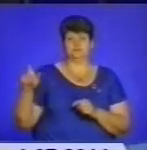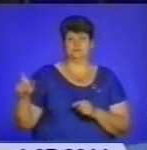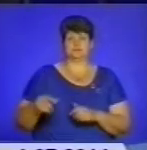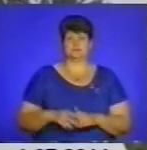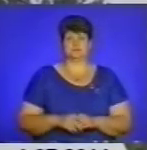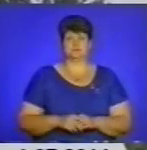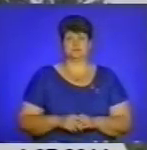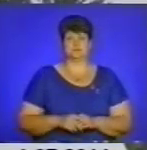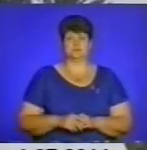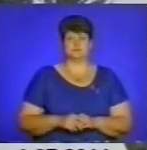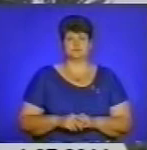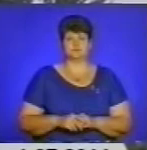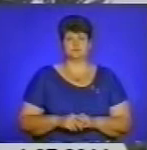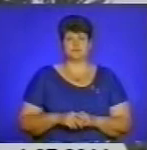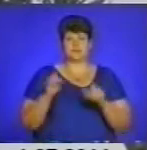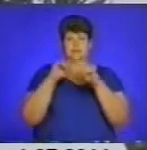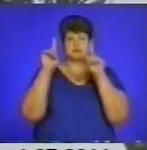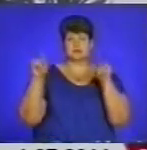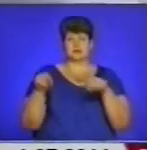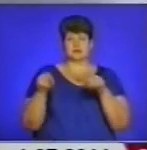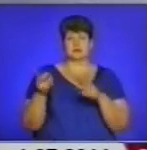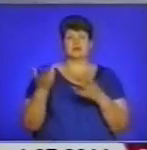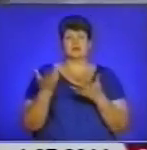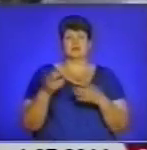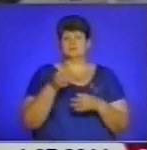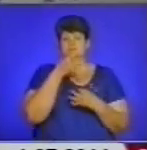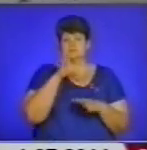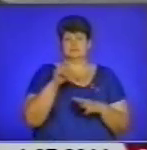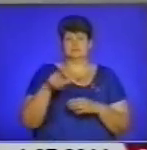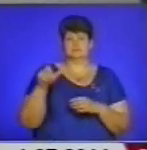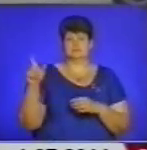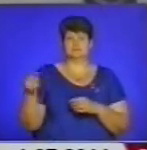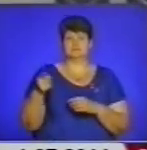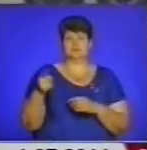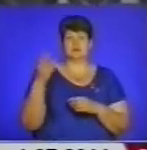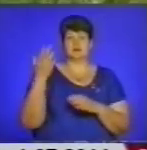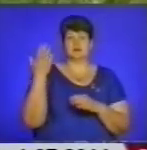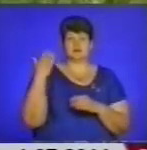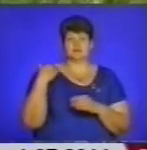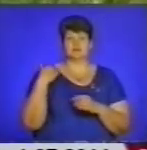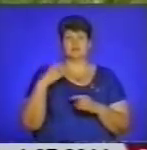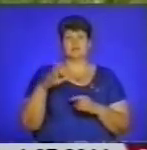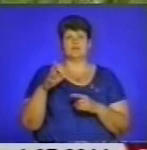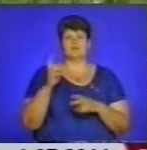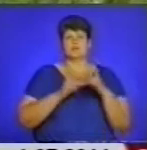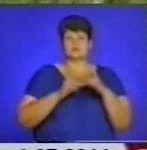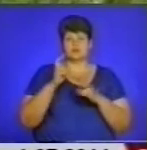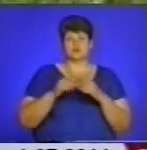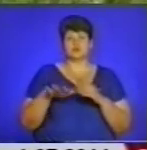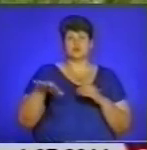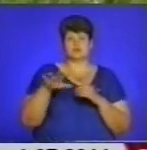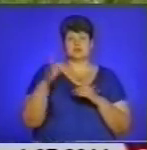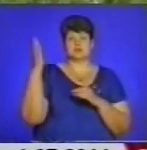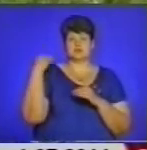сюжеті. Знак, який впав в немилість більшості водіїв Тернополя у колишній промисловій зоні. За часів радянського періоду